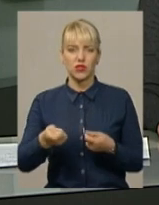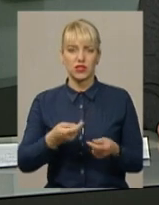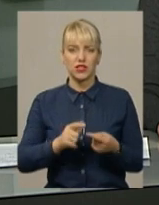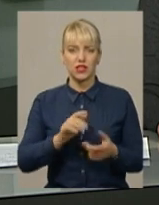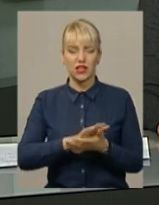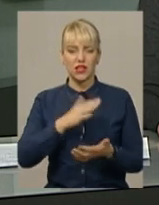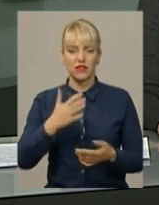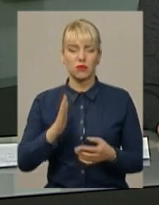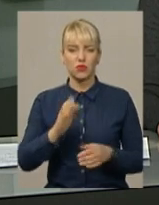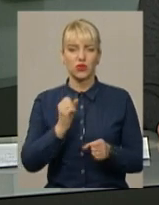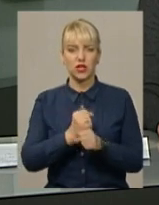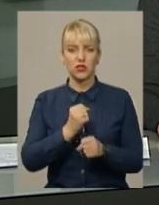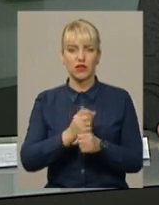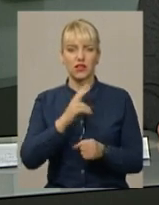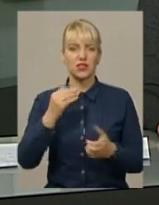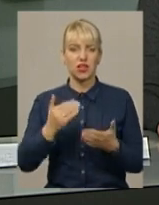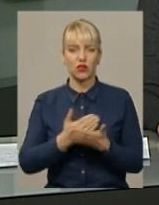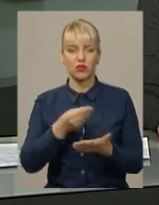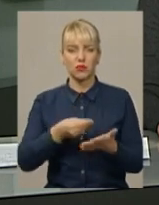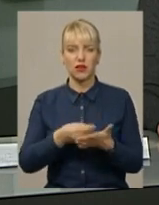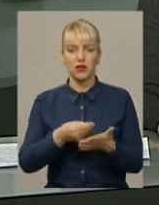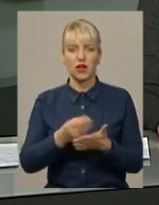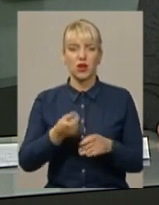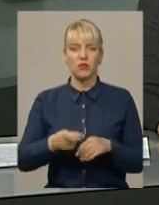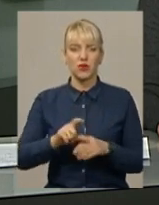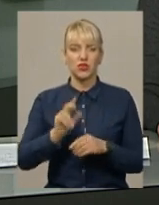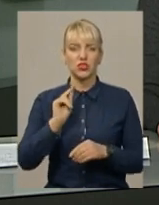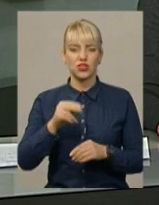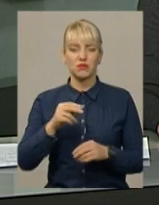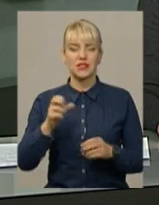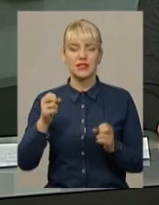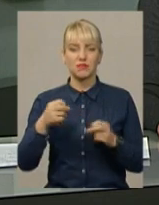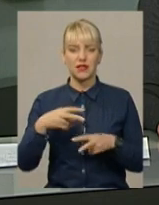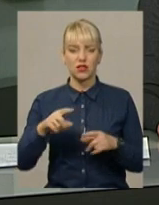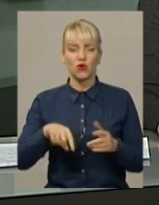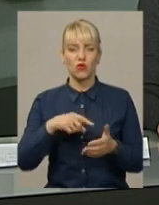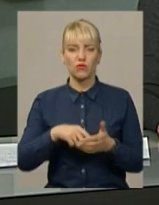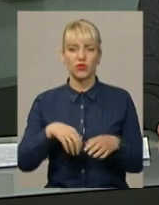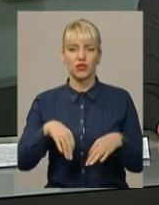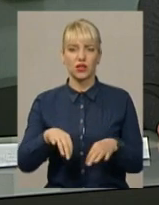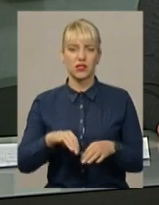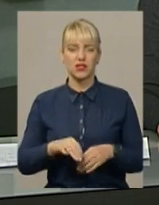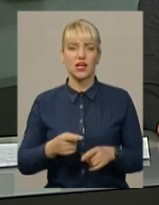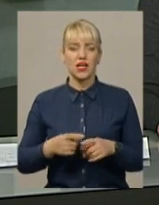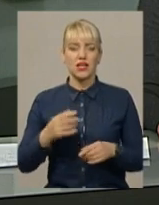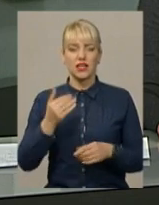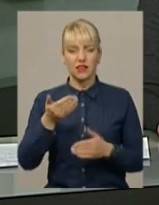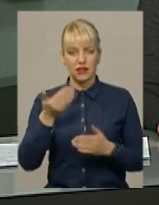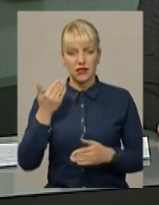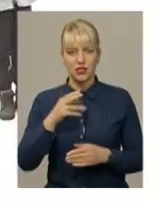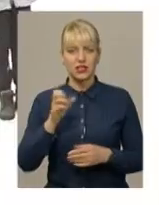за тарифом суттєво більшим, ніж комунальне підприємство «Спецкомунтранс». Воно досі обслуговувало майже весь Хмельницький.